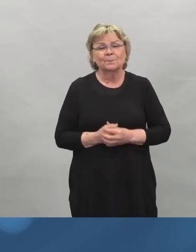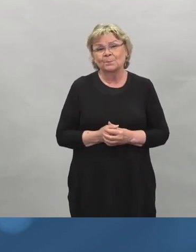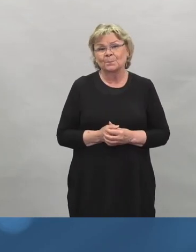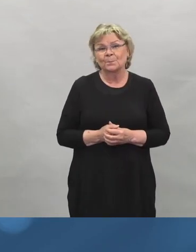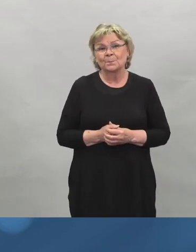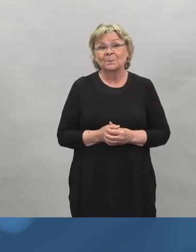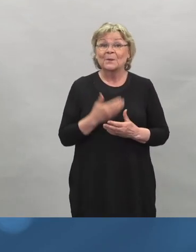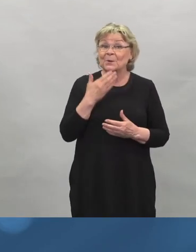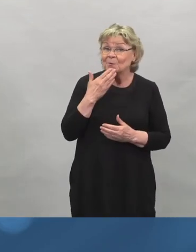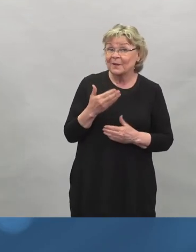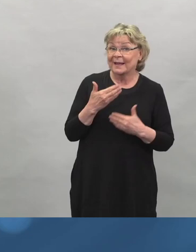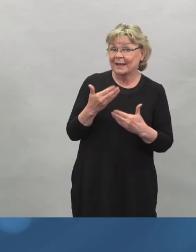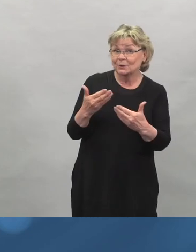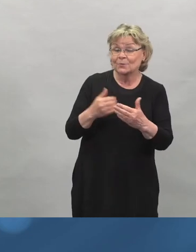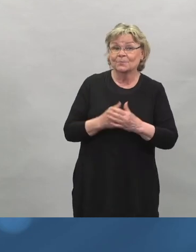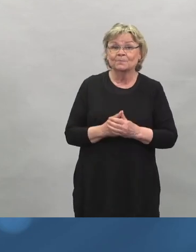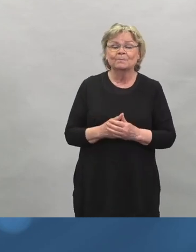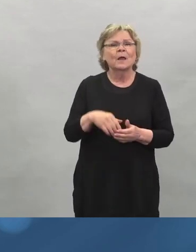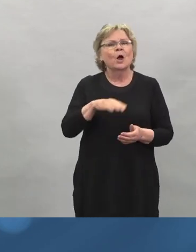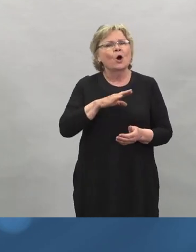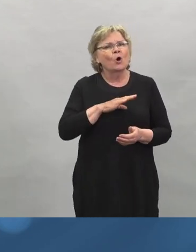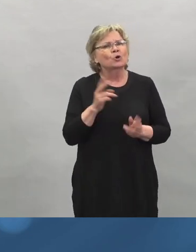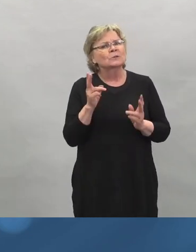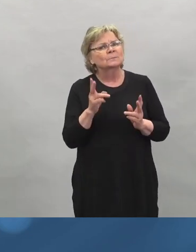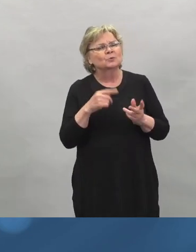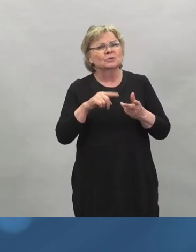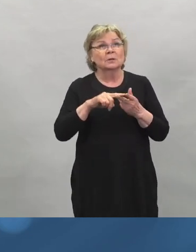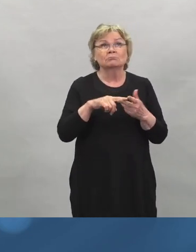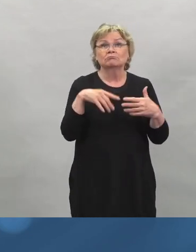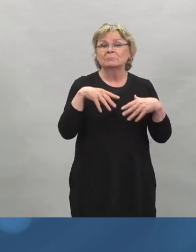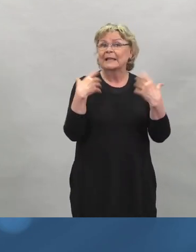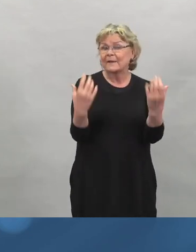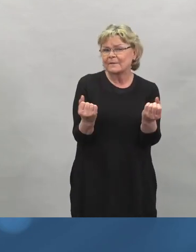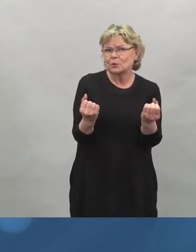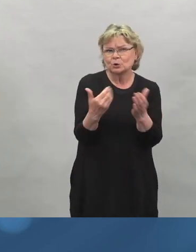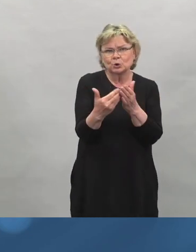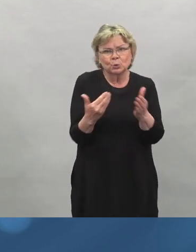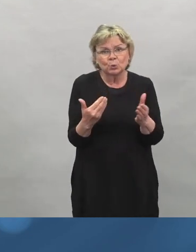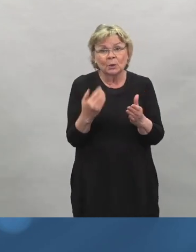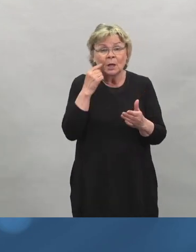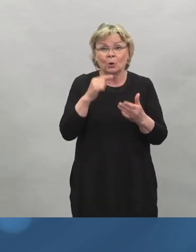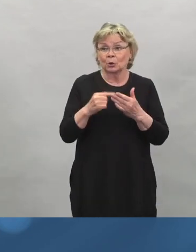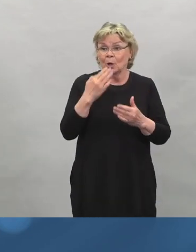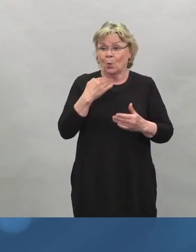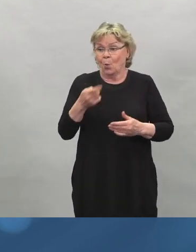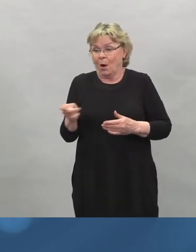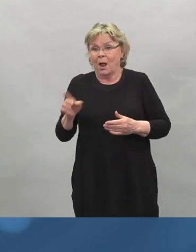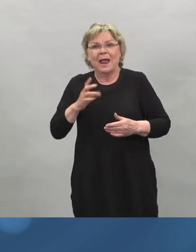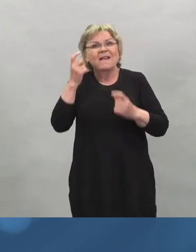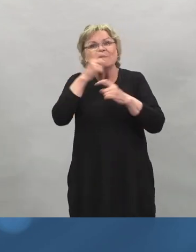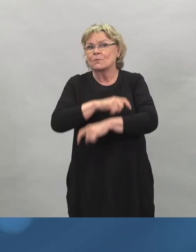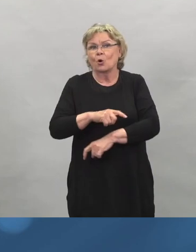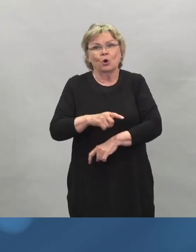Hyvä, kiitoksia. Entä onko sellaisia terveydellisiä syitä, että koronarokotetta ei voi ollenkaan ottaa?